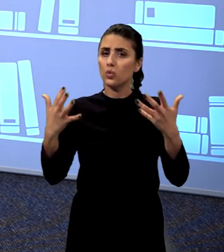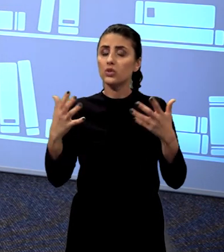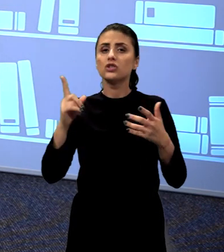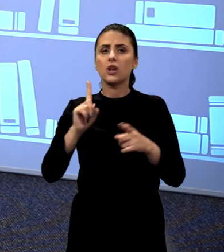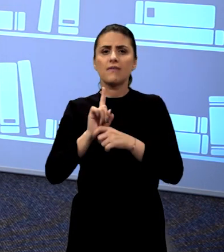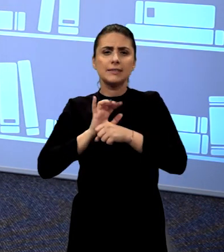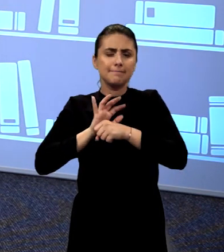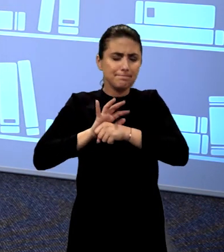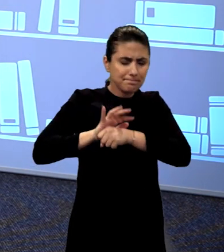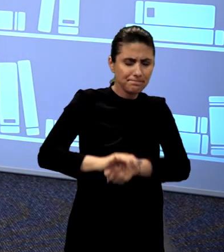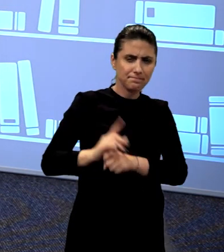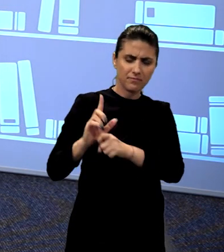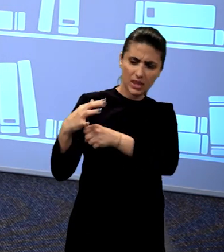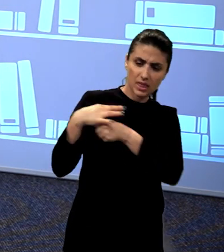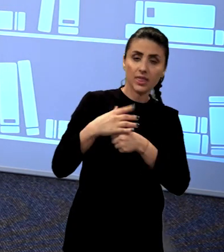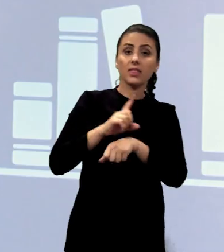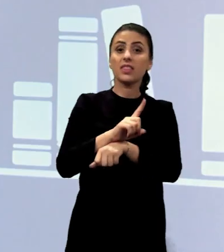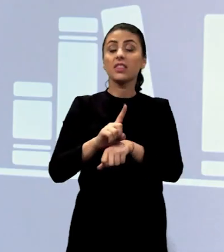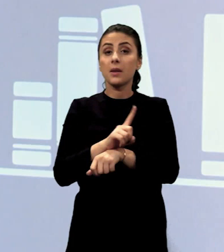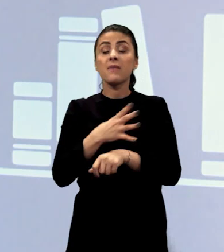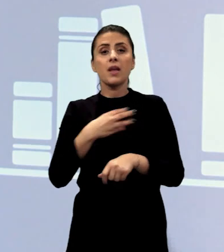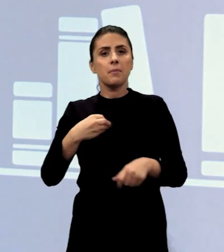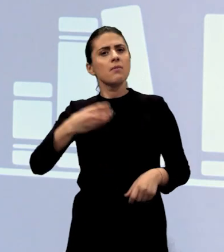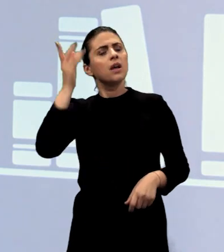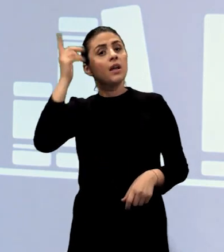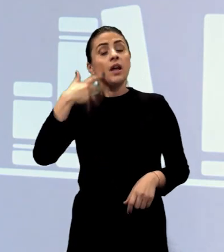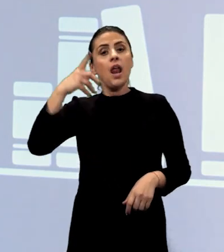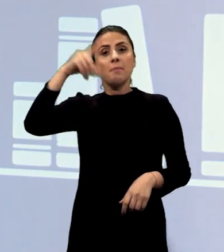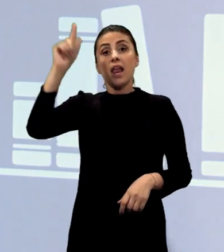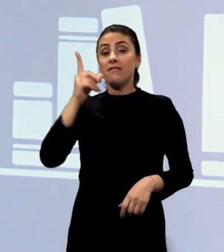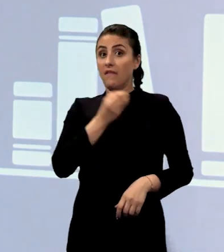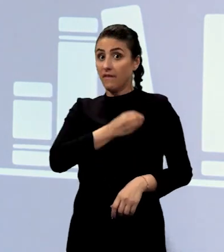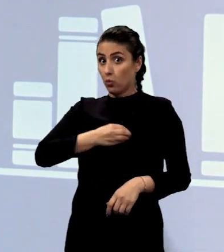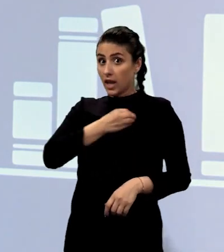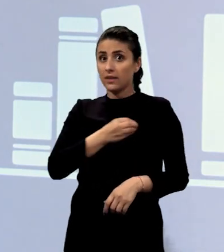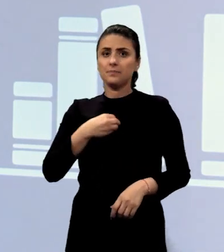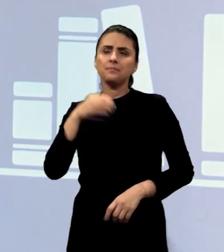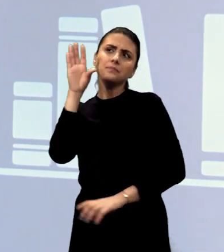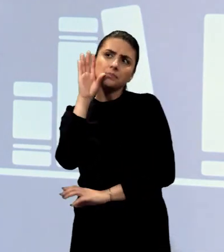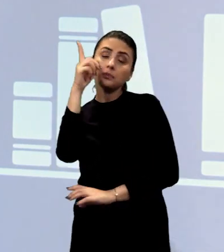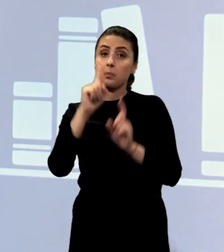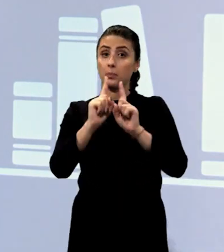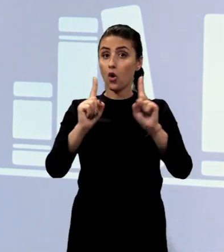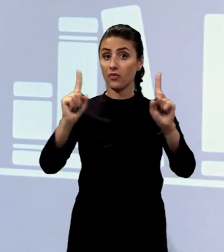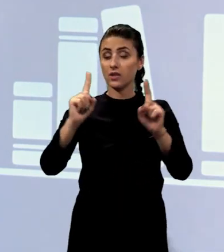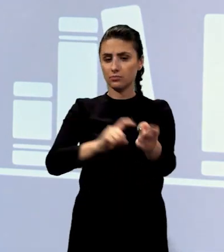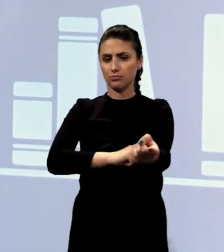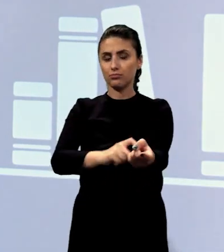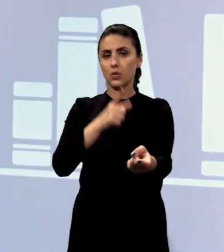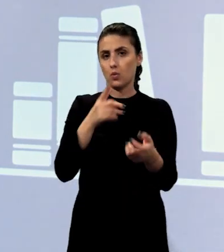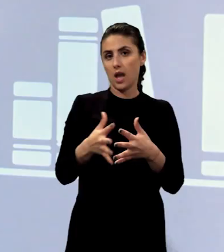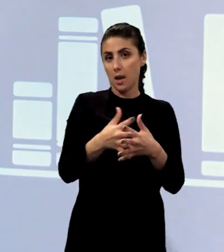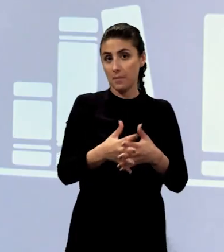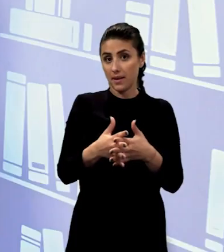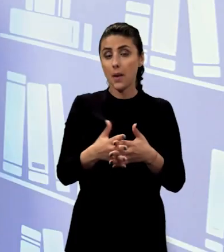presiunea continuă a timpului. Pe vremea când eram plecat la studii, am ascultat un profesor de origine americană